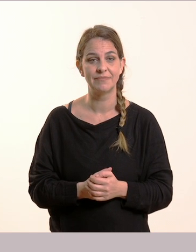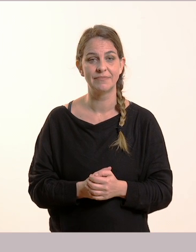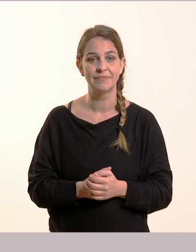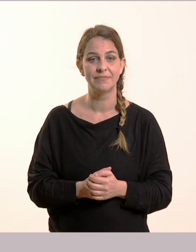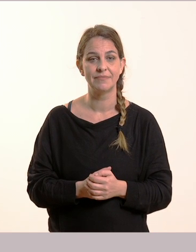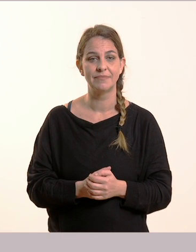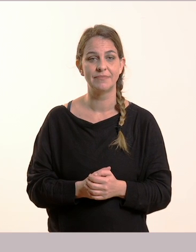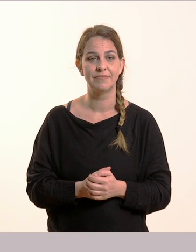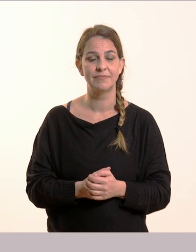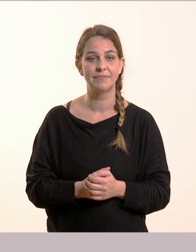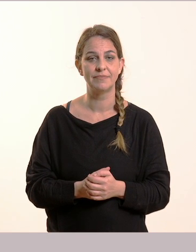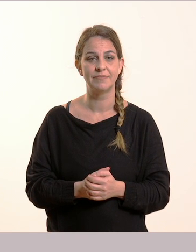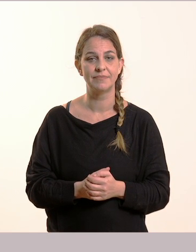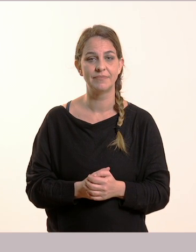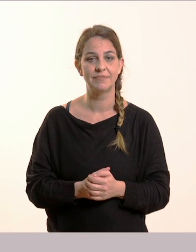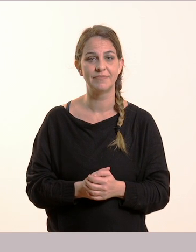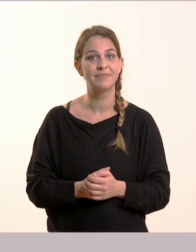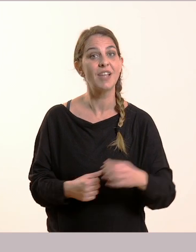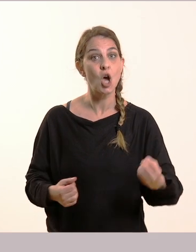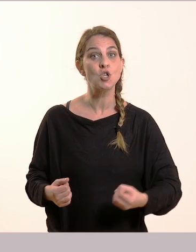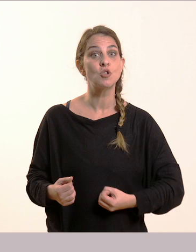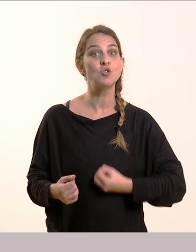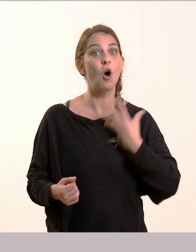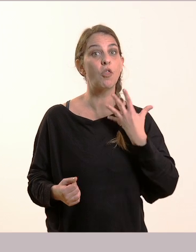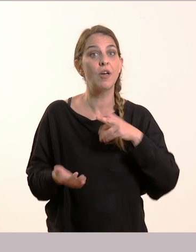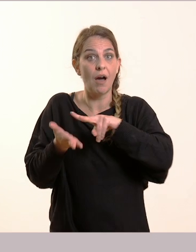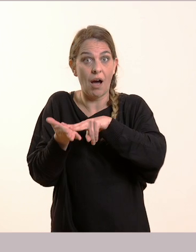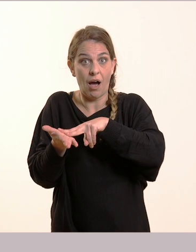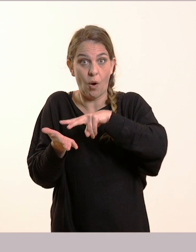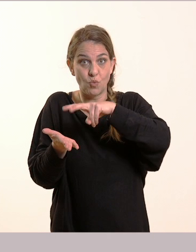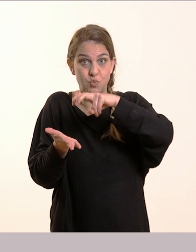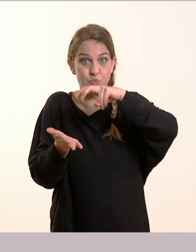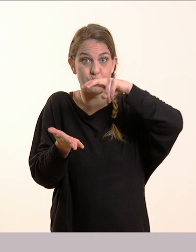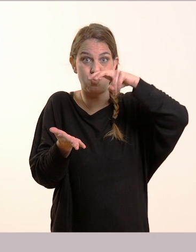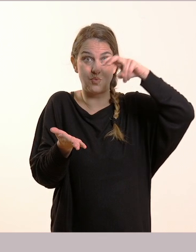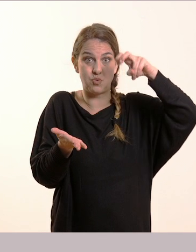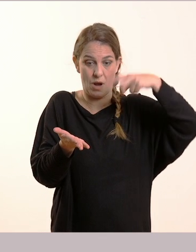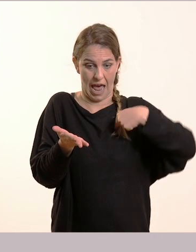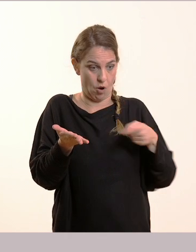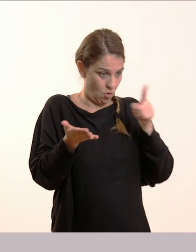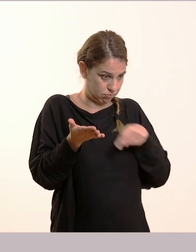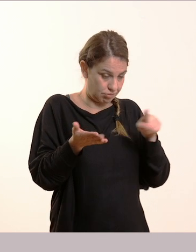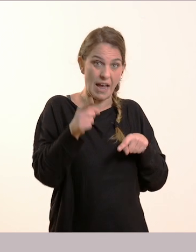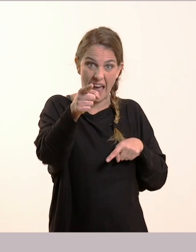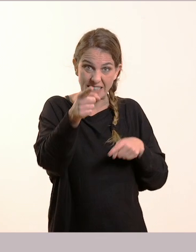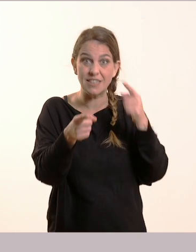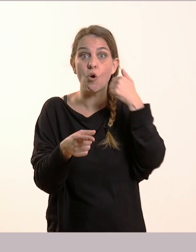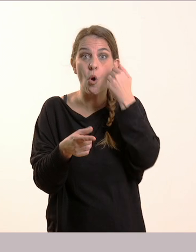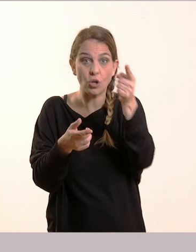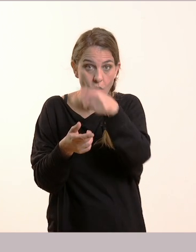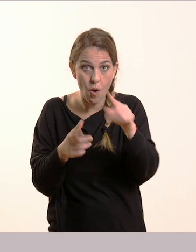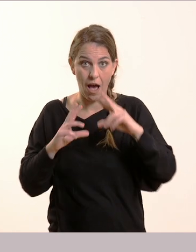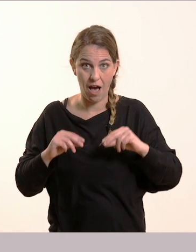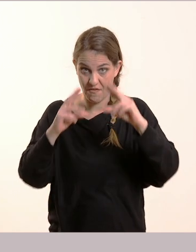Ένιωσε σαν να πετάει στα σύννεφα! Θα κυκλώνετε και εσείς παράλληλα έτσι παιδάκια! Μπράβο! Πες μου άλλο ένα Θάνο!